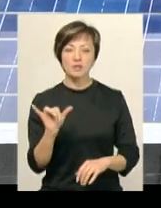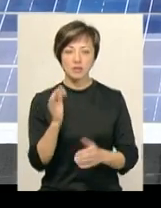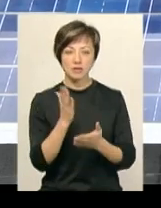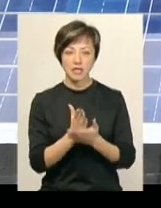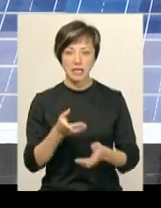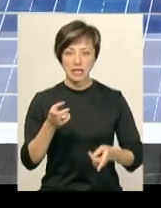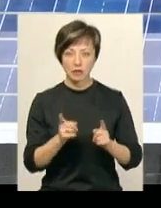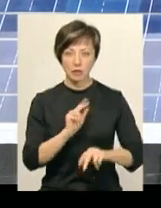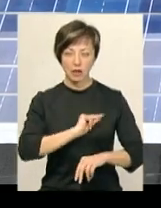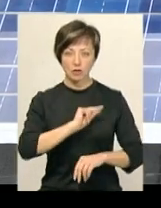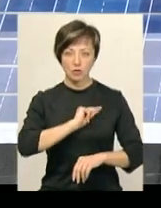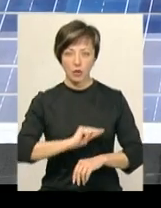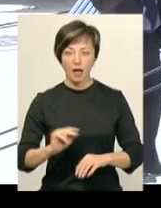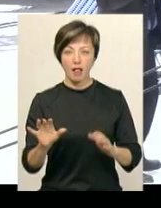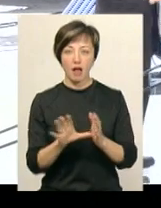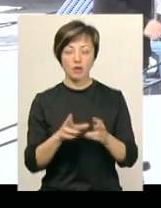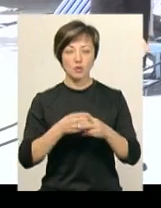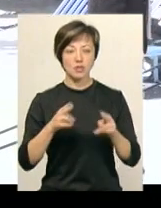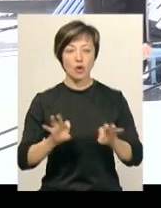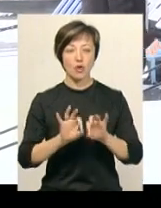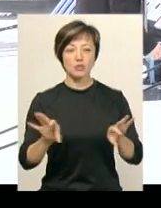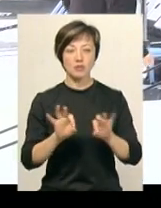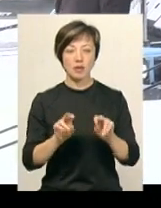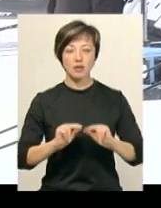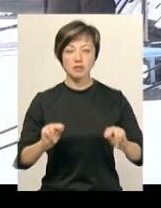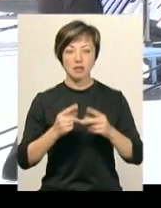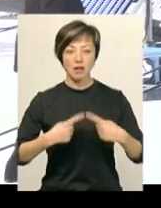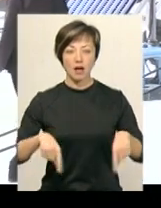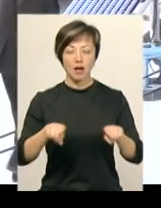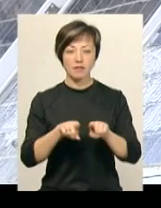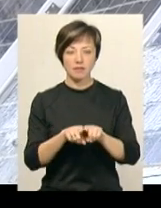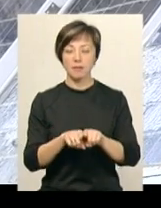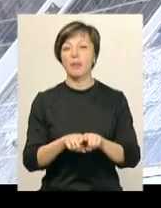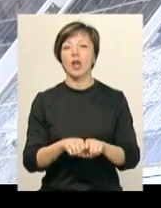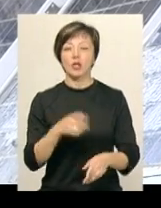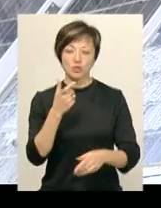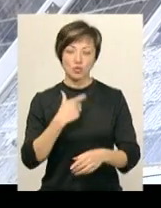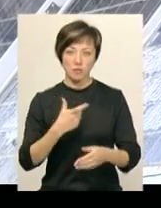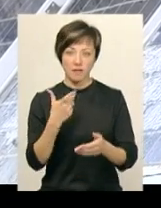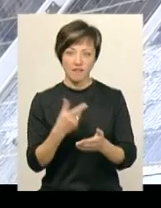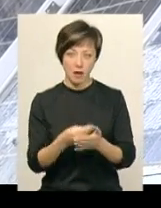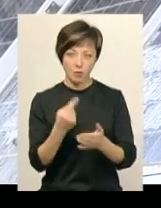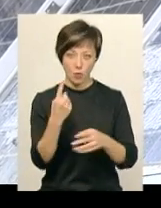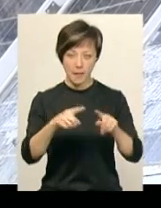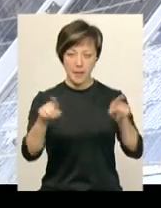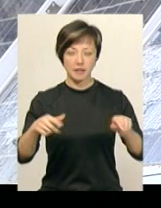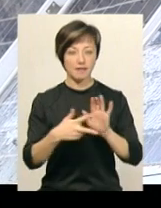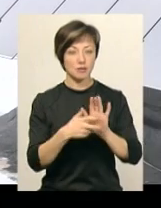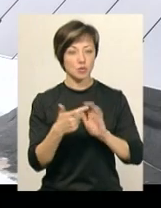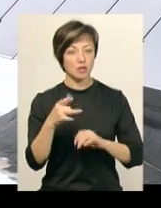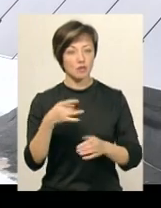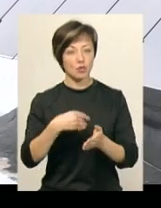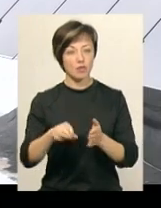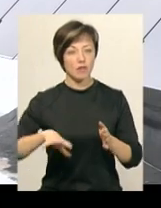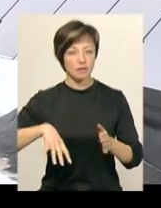діюча електростанція, розповідає доцент кафедри машин та апаратів Анатолій Залізецький. Собівартість однієї пластини – 800 гривень. Купували